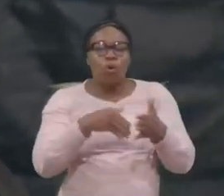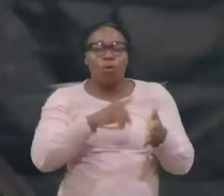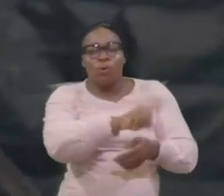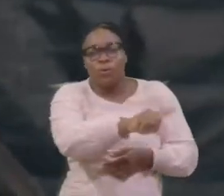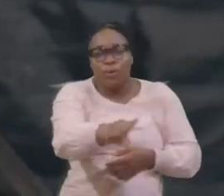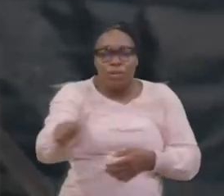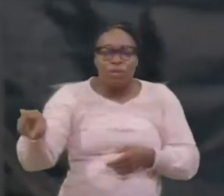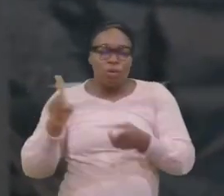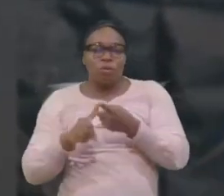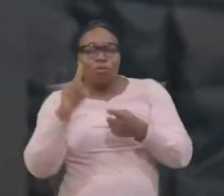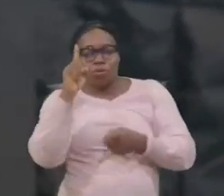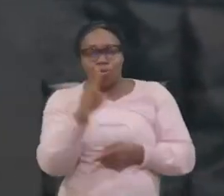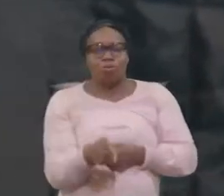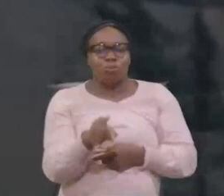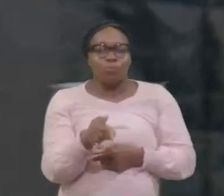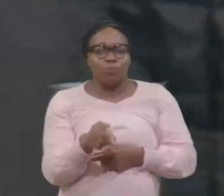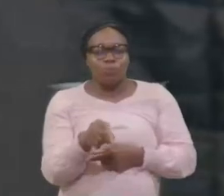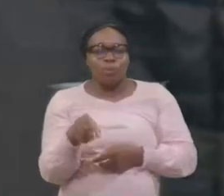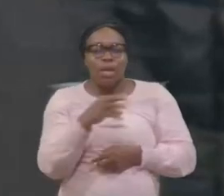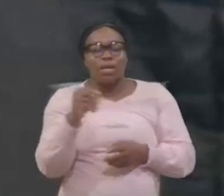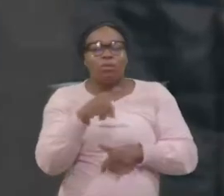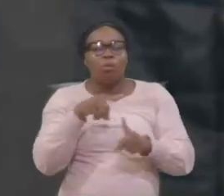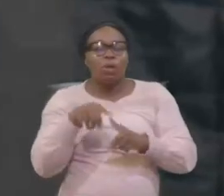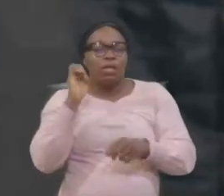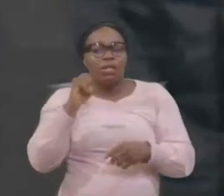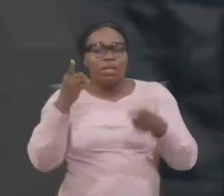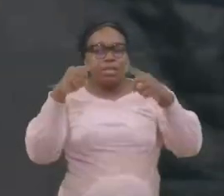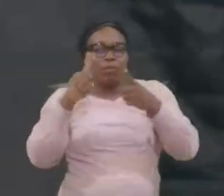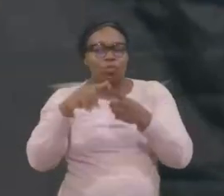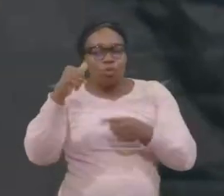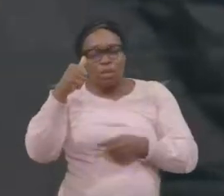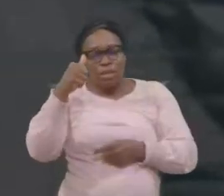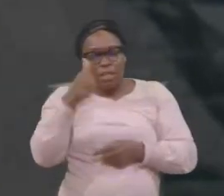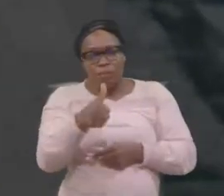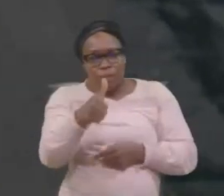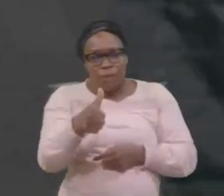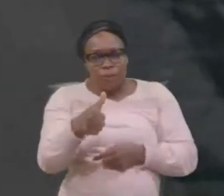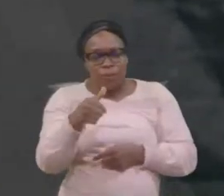ces choses dans ta vie. Étant entré en lui-même, il s'est dit.